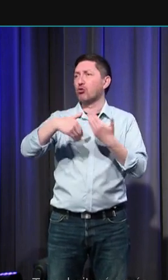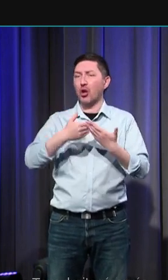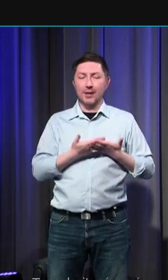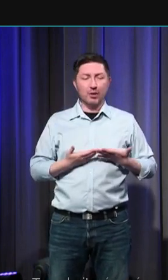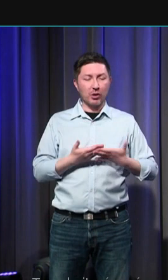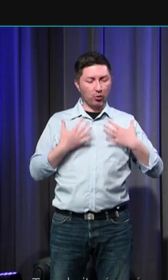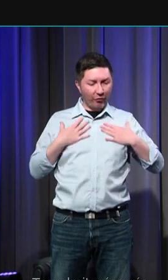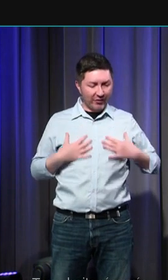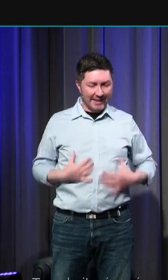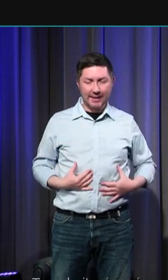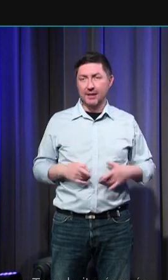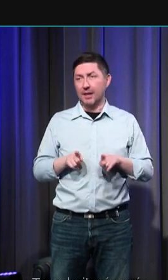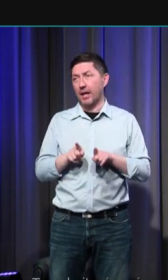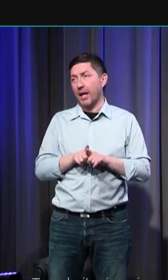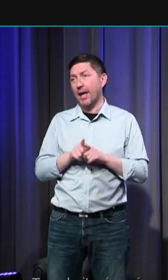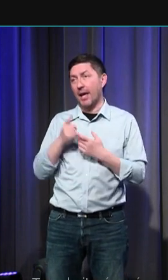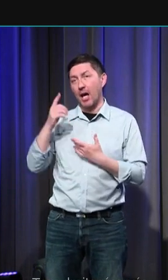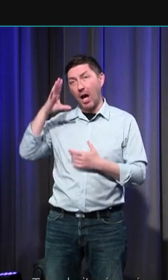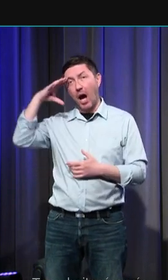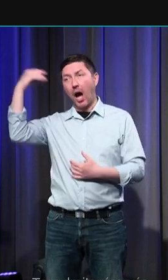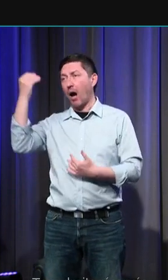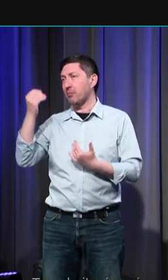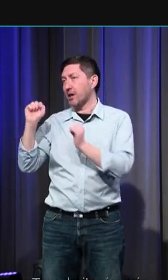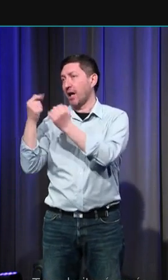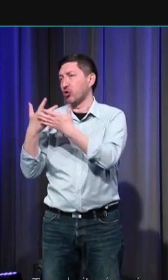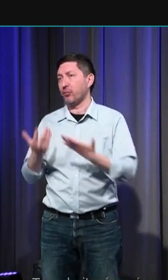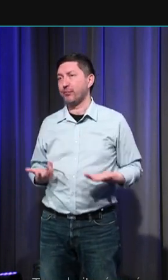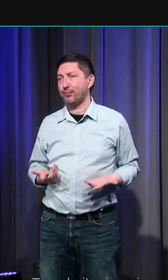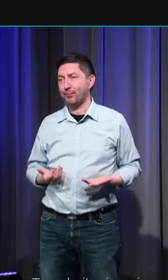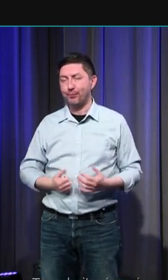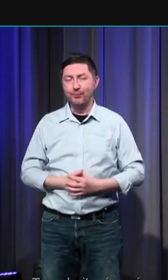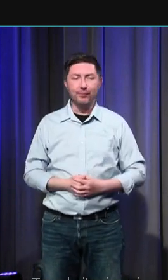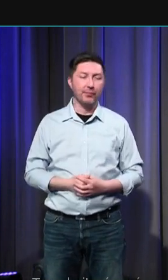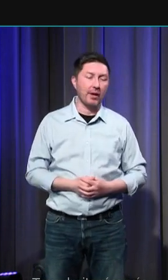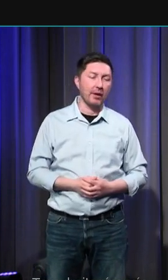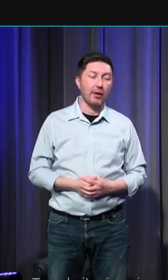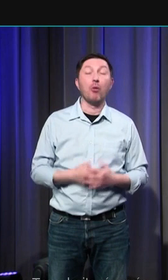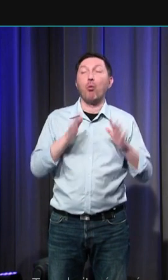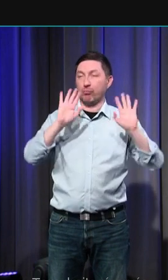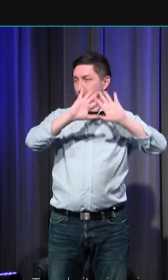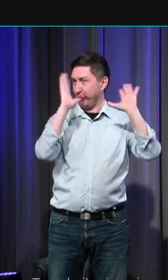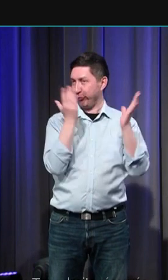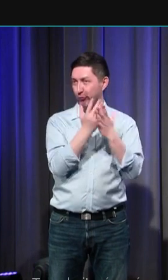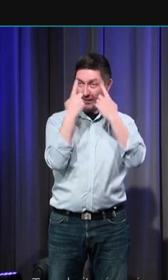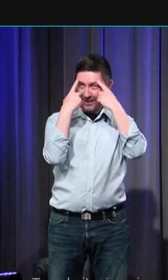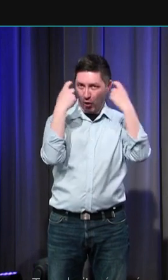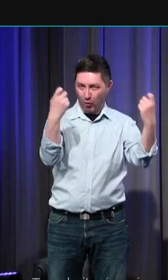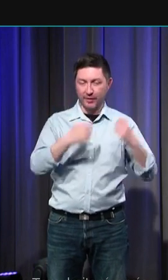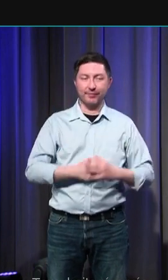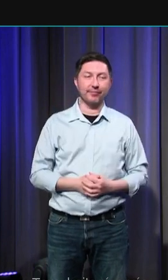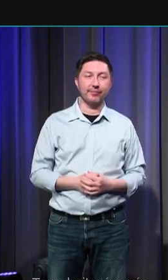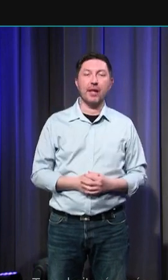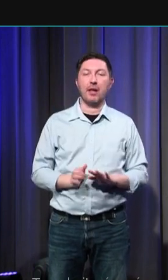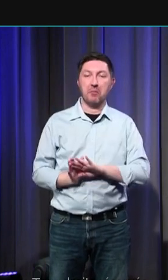physiologique et de mouvement de l'âme. Mais voilà, voilà pour la théorie. Au-delà de ces